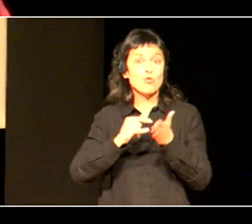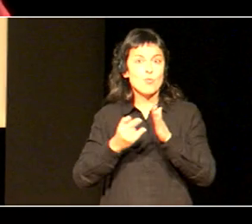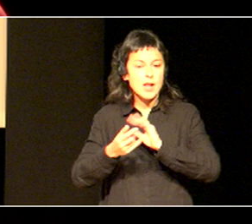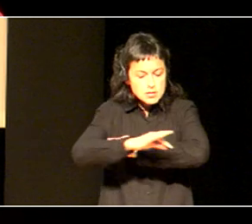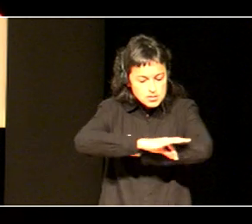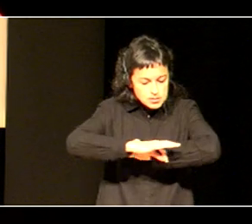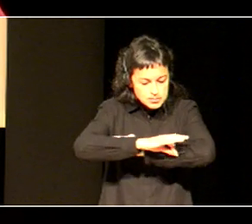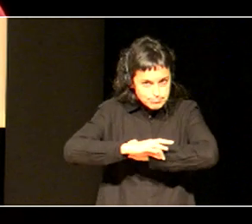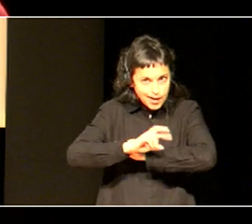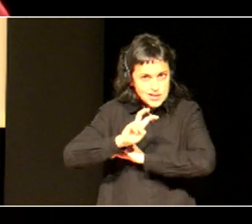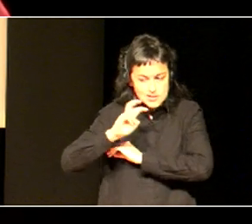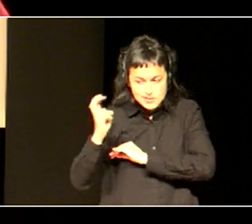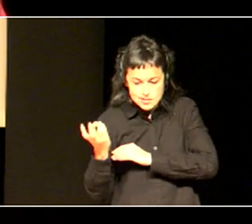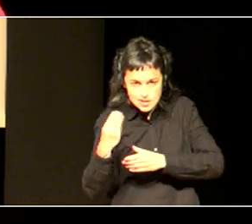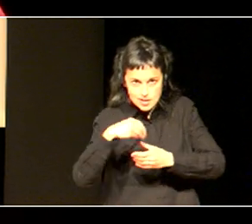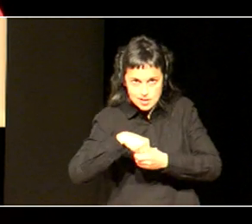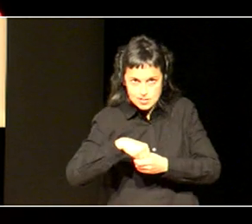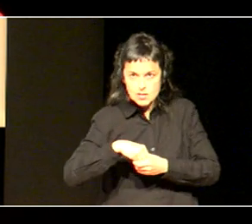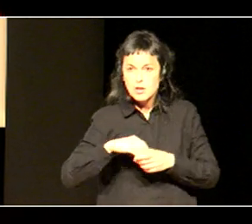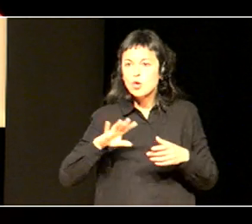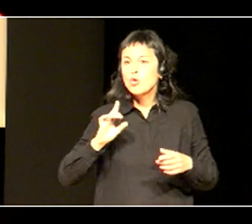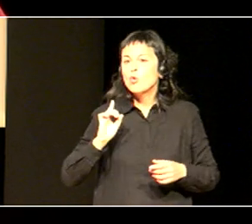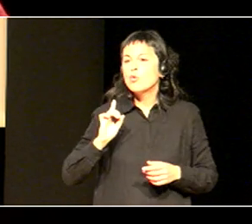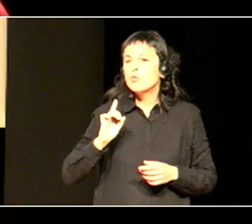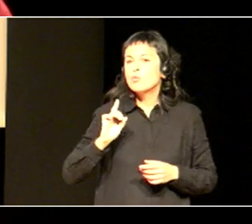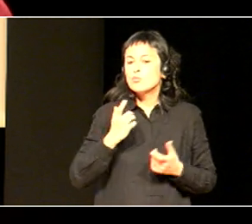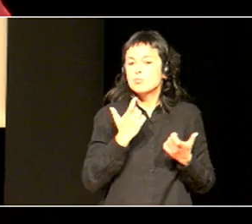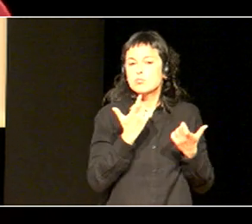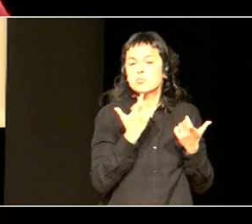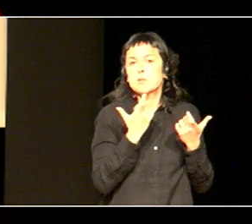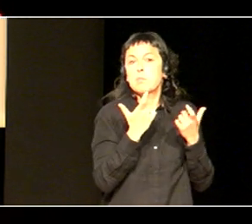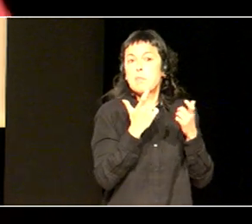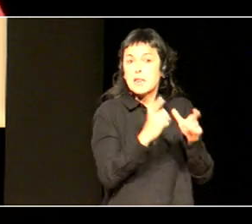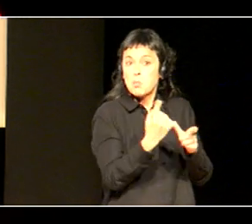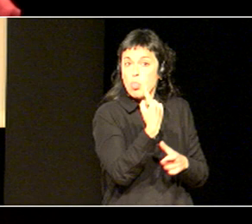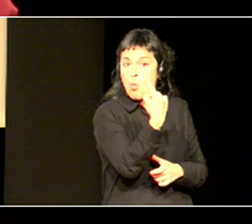bakarrik egon departamentun bertan gaudenok,